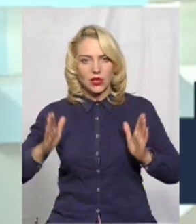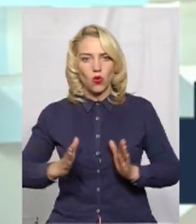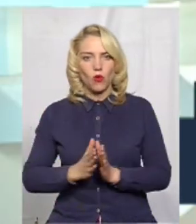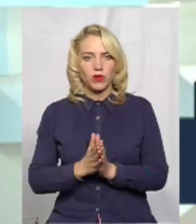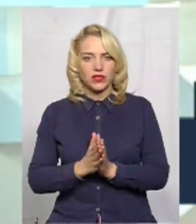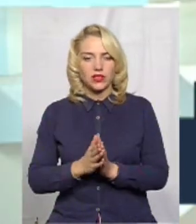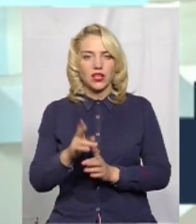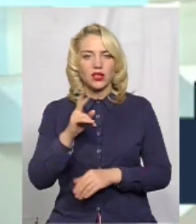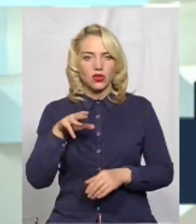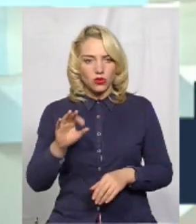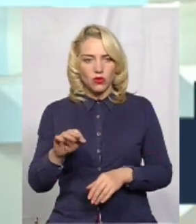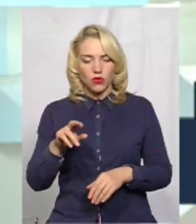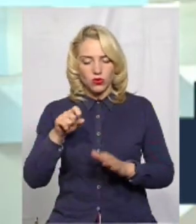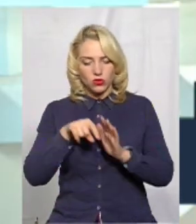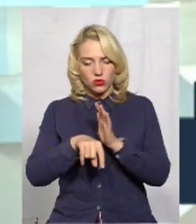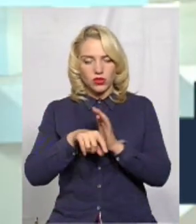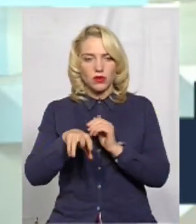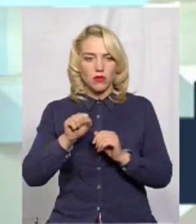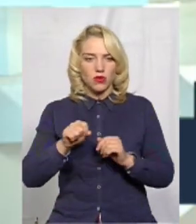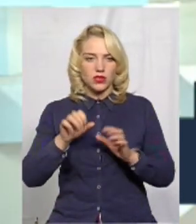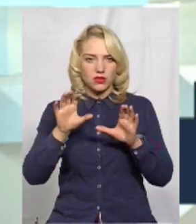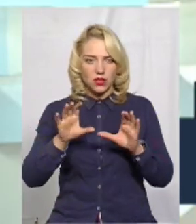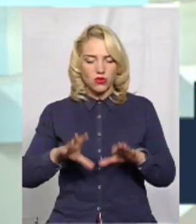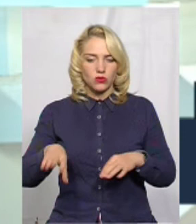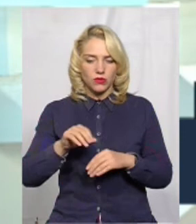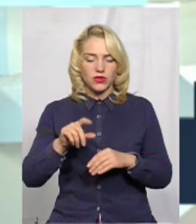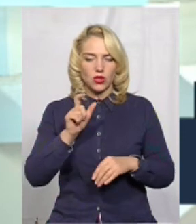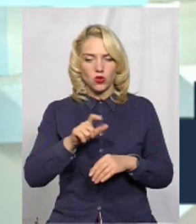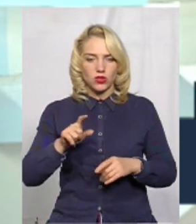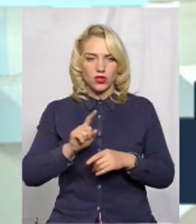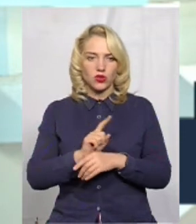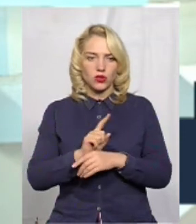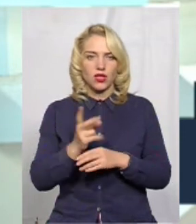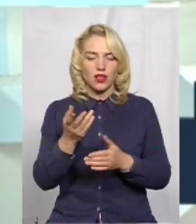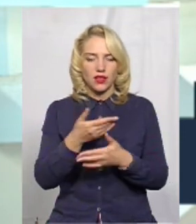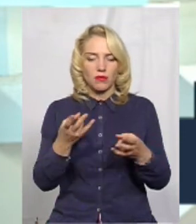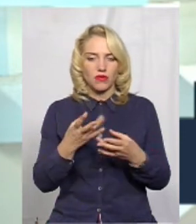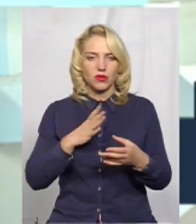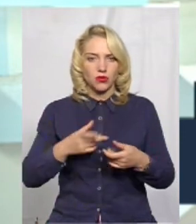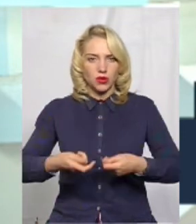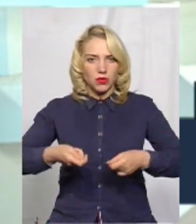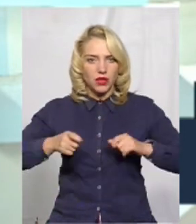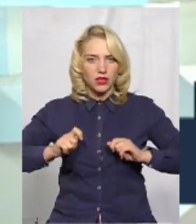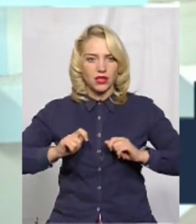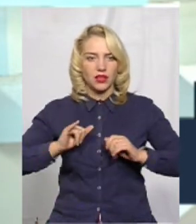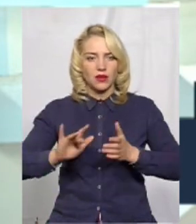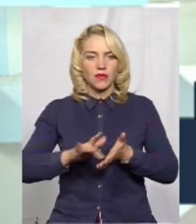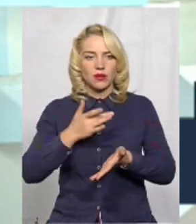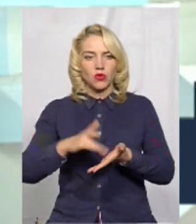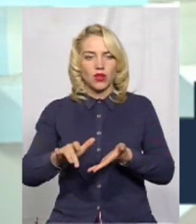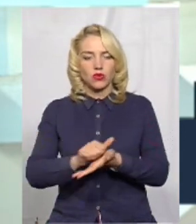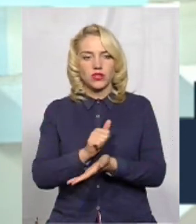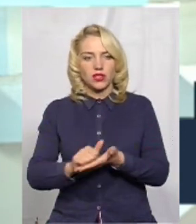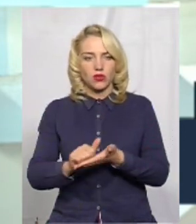по суті, по закону і по всіх людських нормах нам повинні були передані бути і бухгалтерські